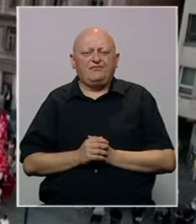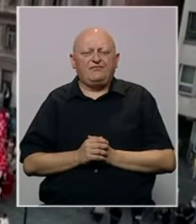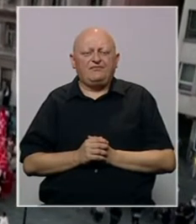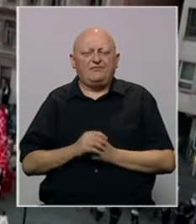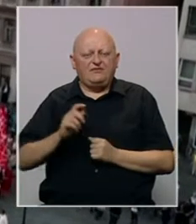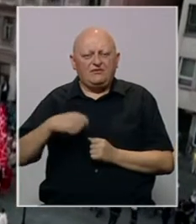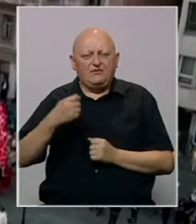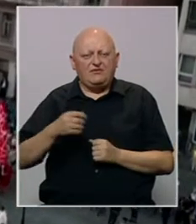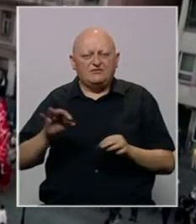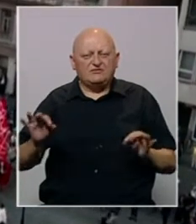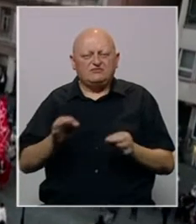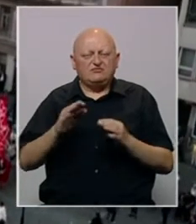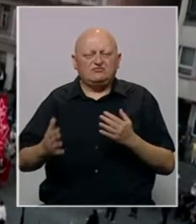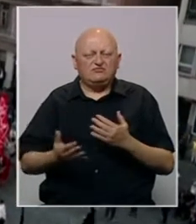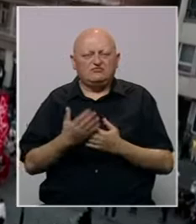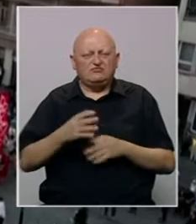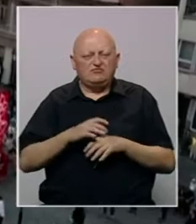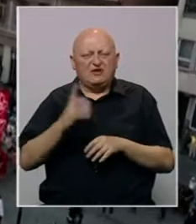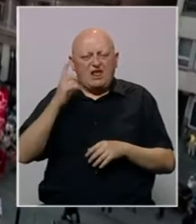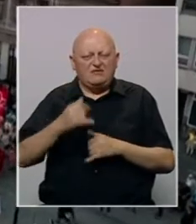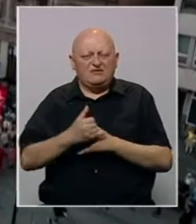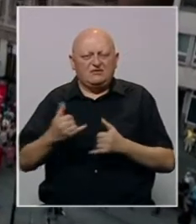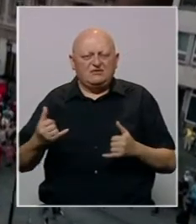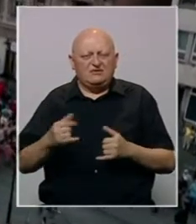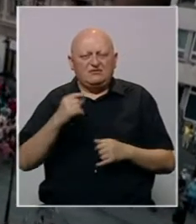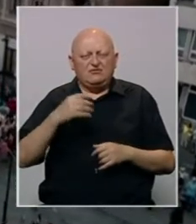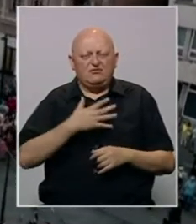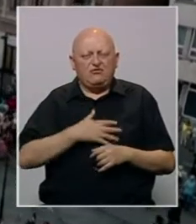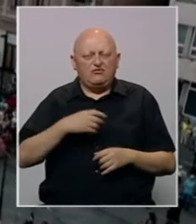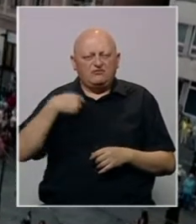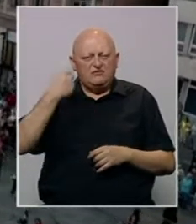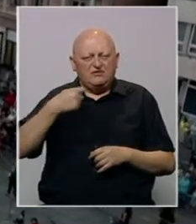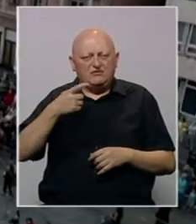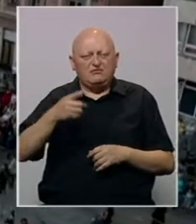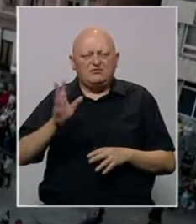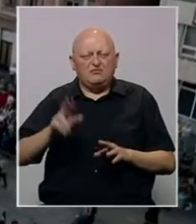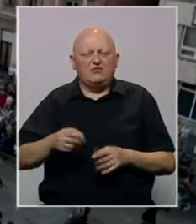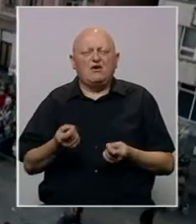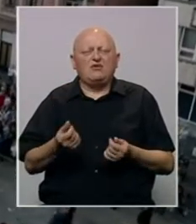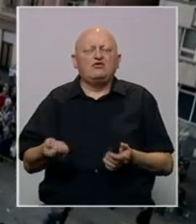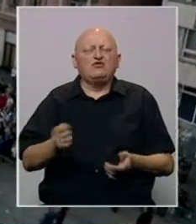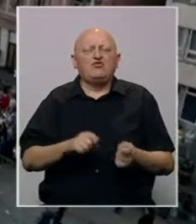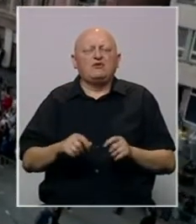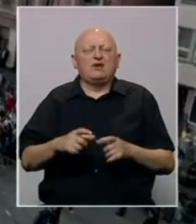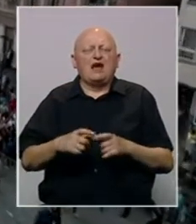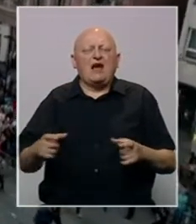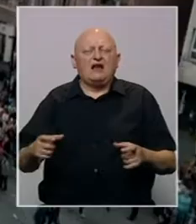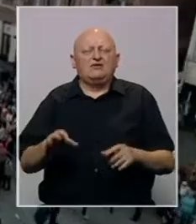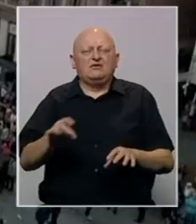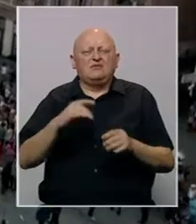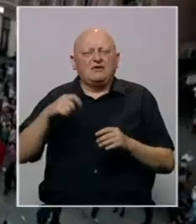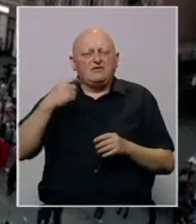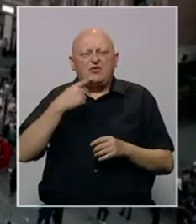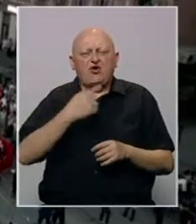Filmska čarolija uskoro će zavladati glavnim gradom, a ljubitelji filmske umjetnosti već imaju priliku kupovati karte i birati